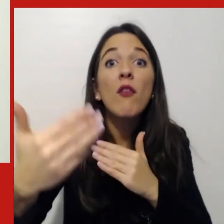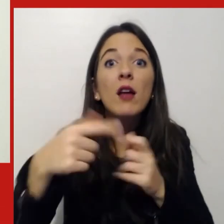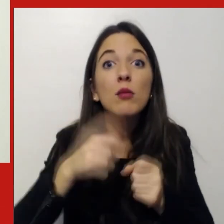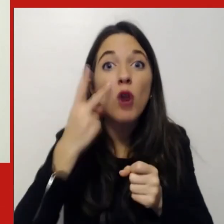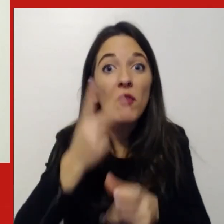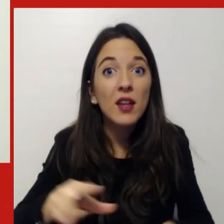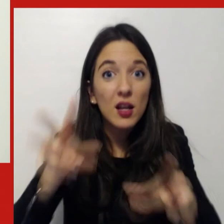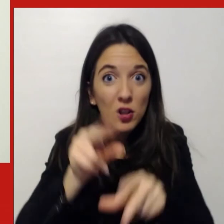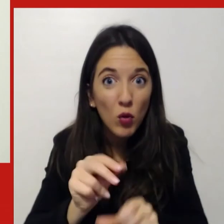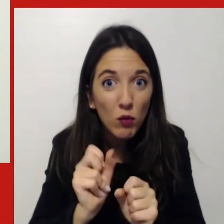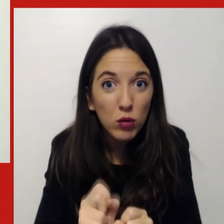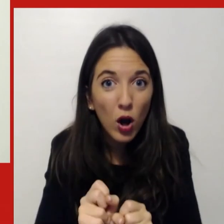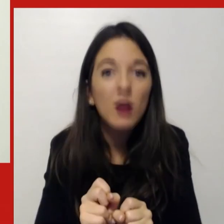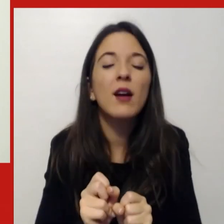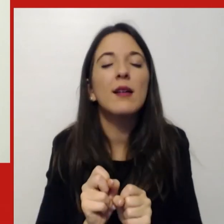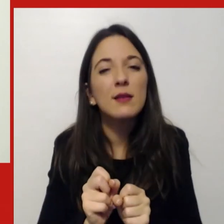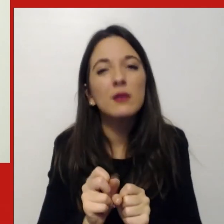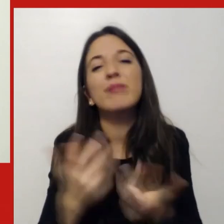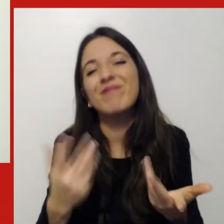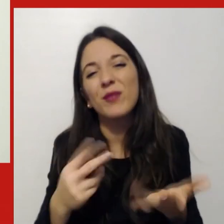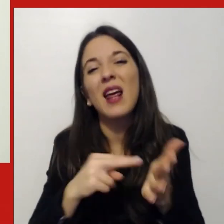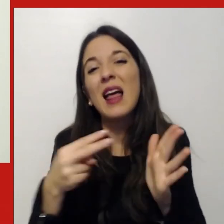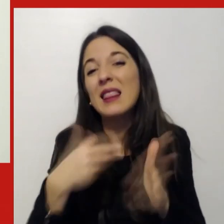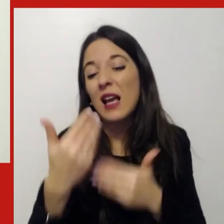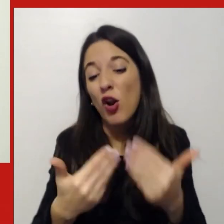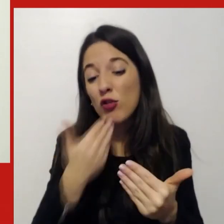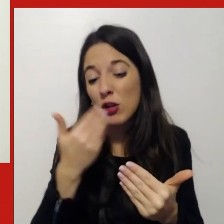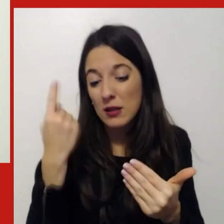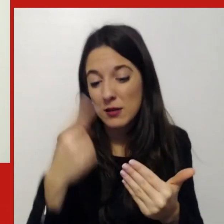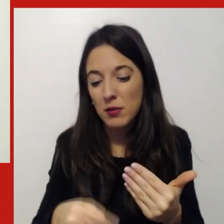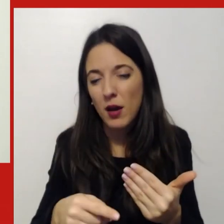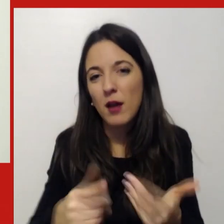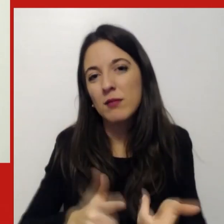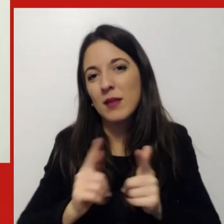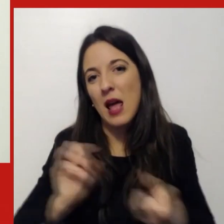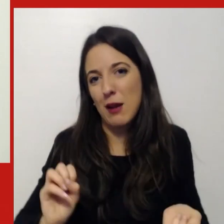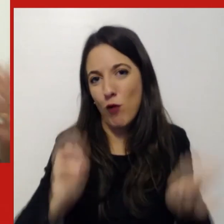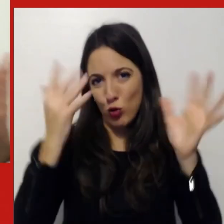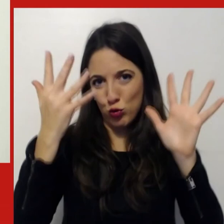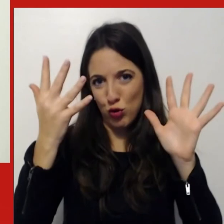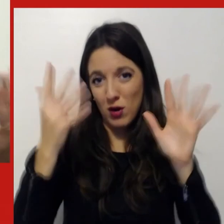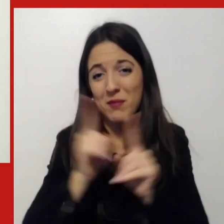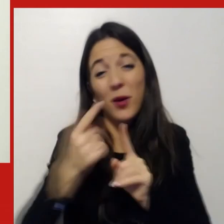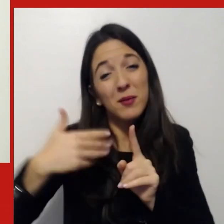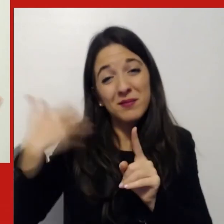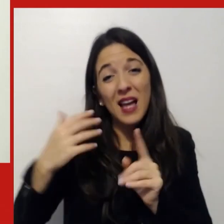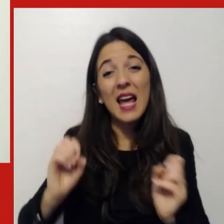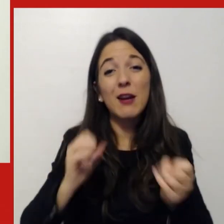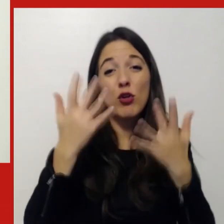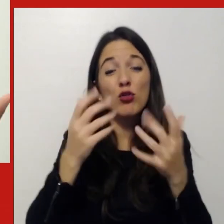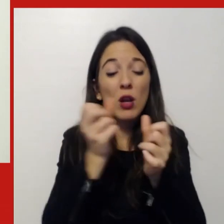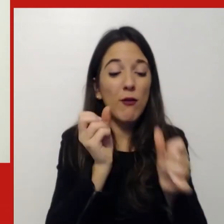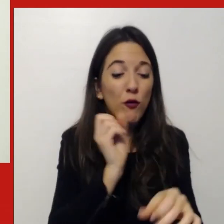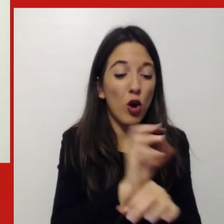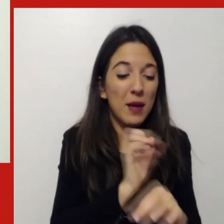secondo me una rivoluzione come è stata la rivoluzione quando si è passati dalla formazione